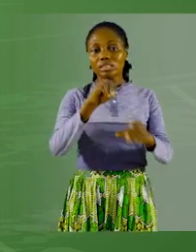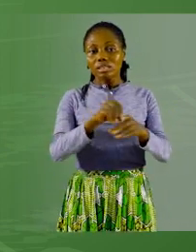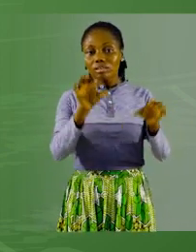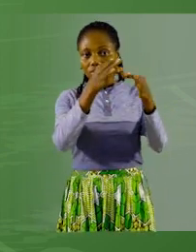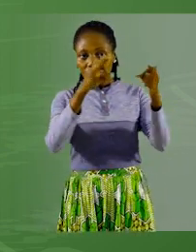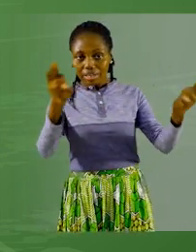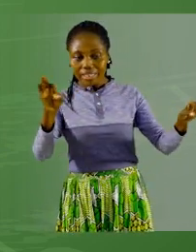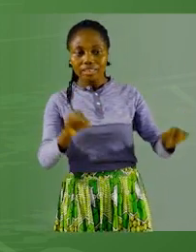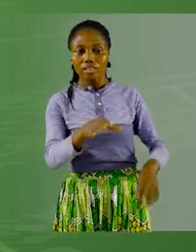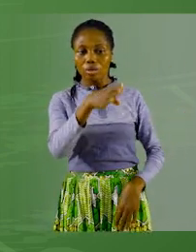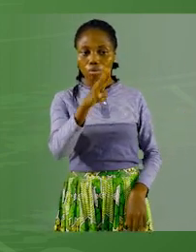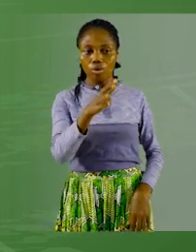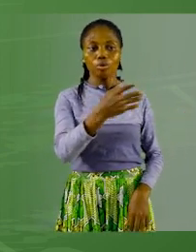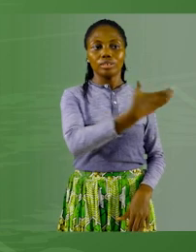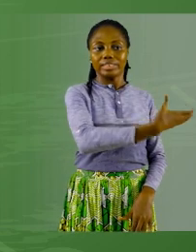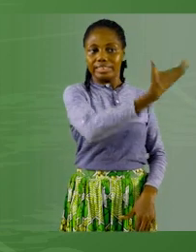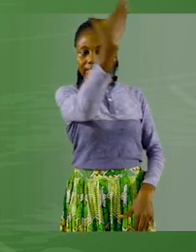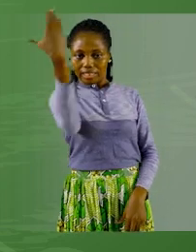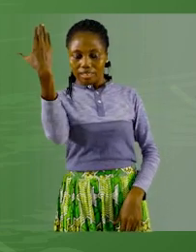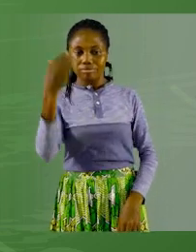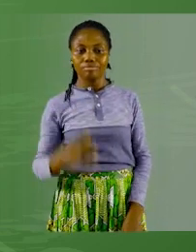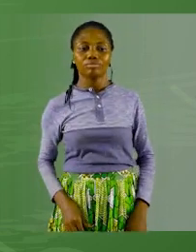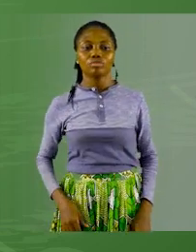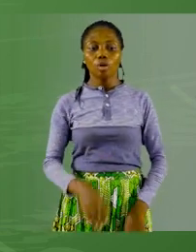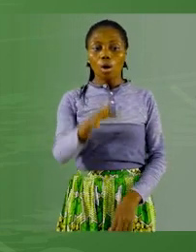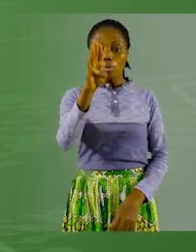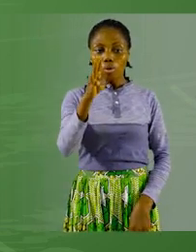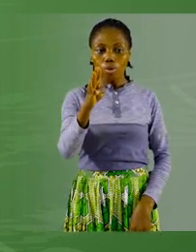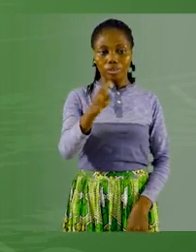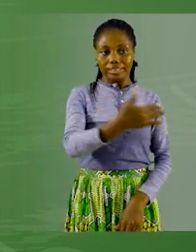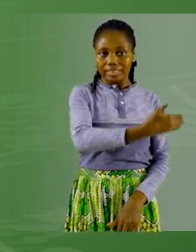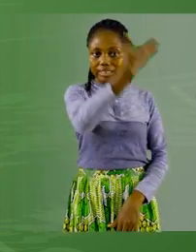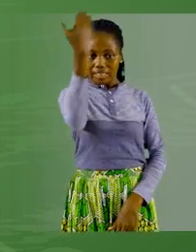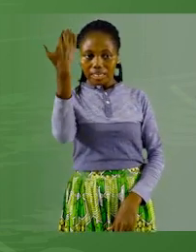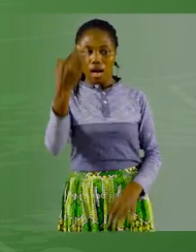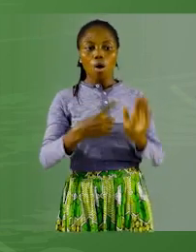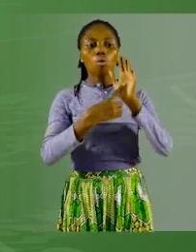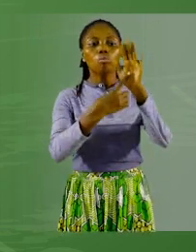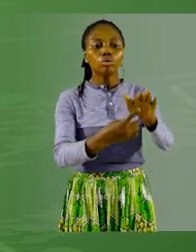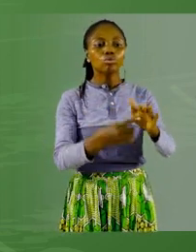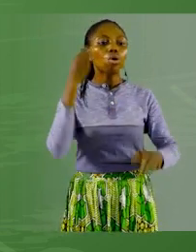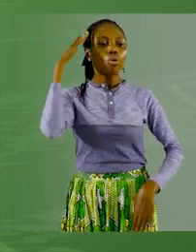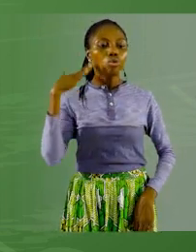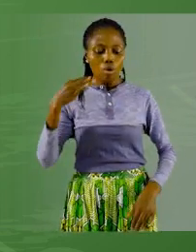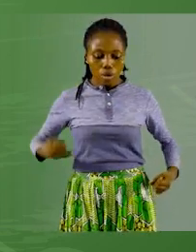Et bleu ciel qualifie des robes en indiquant aussi sa couleur.